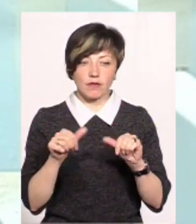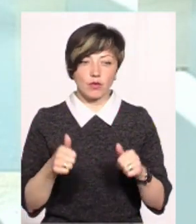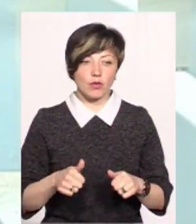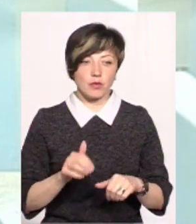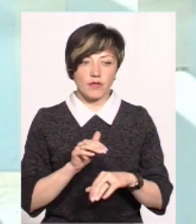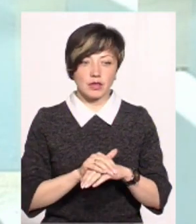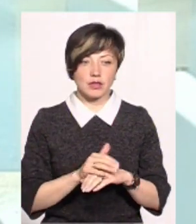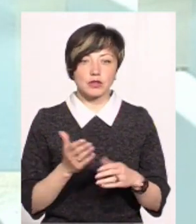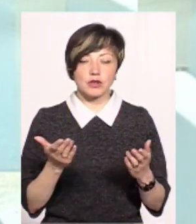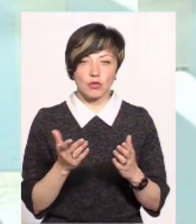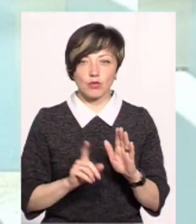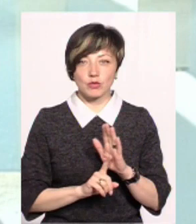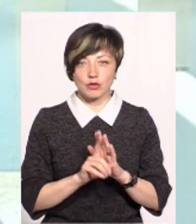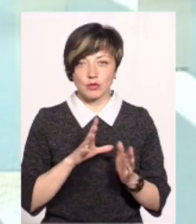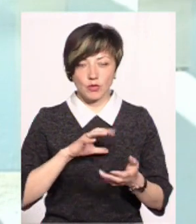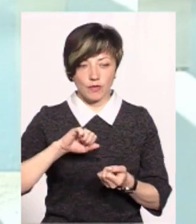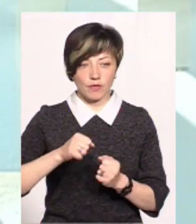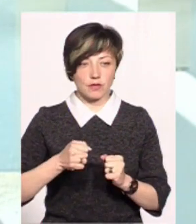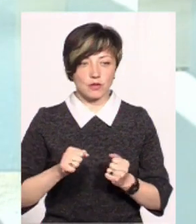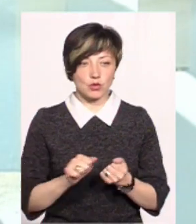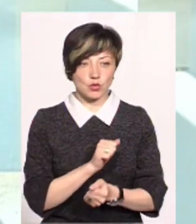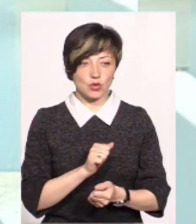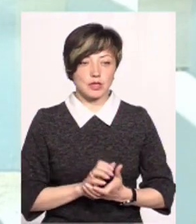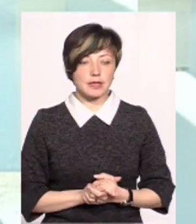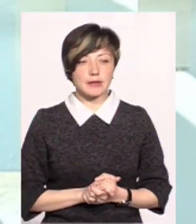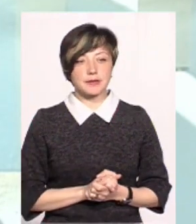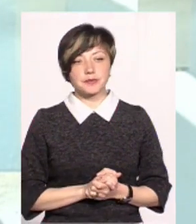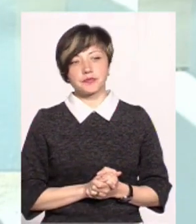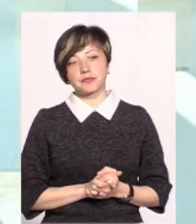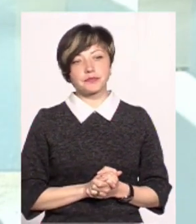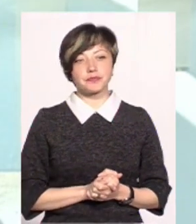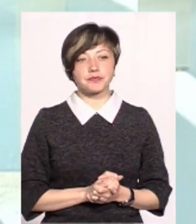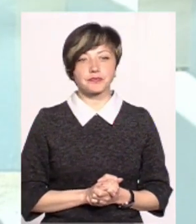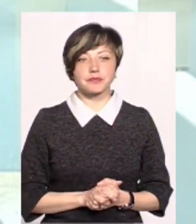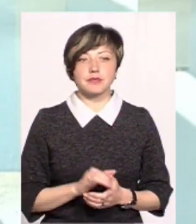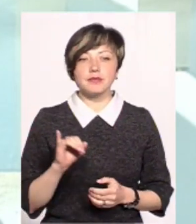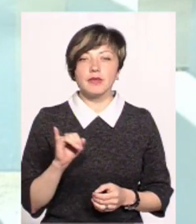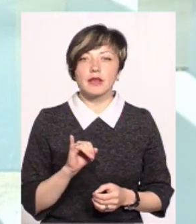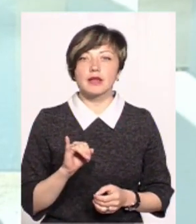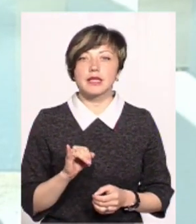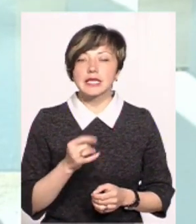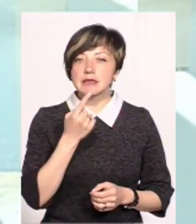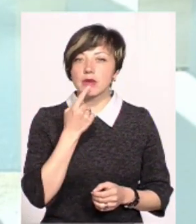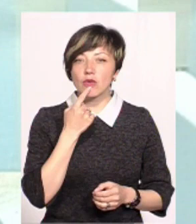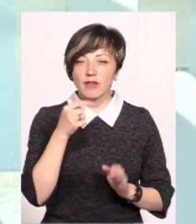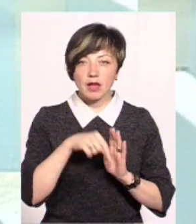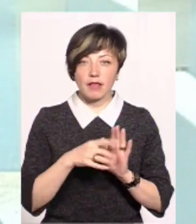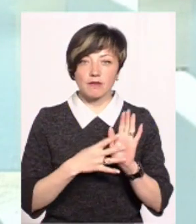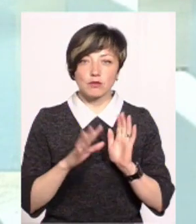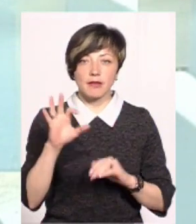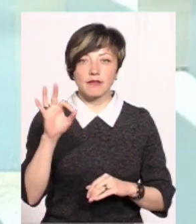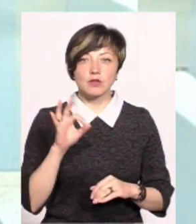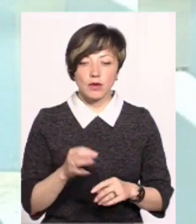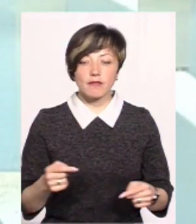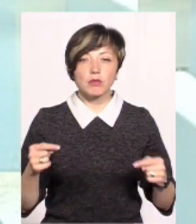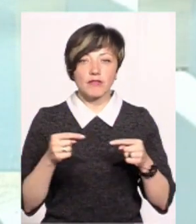форму, фактично, з якої він був усушений, будемо так називати. І його смакові якості на 95